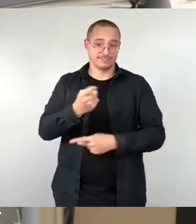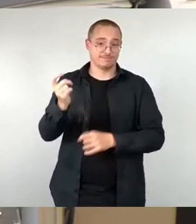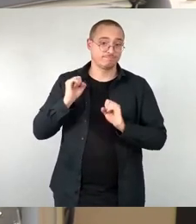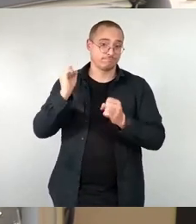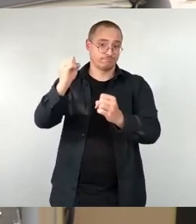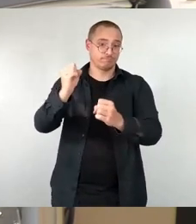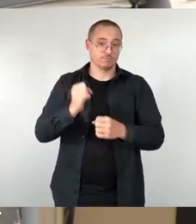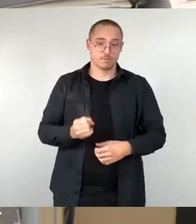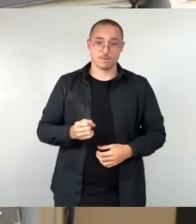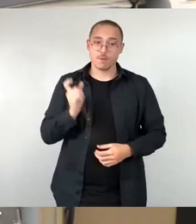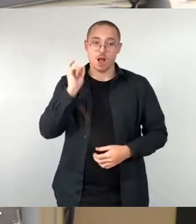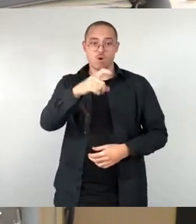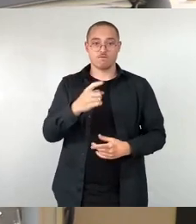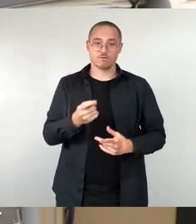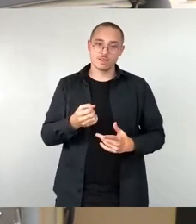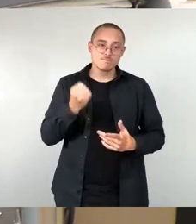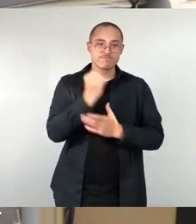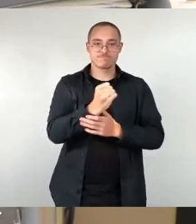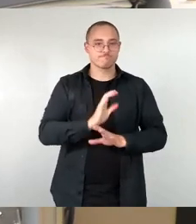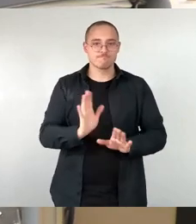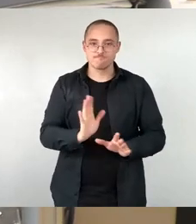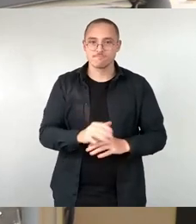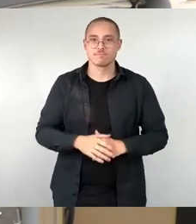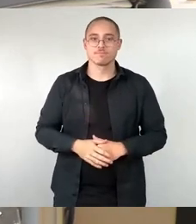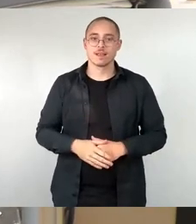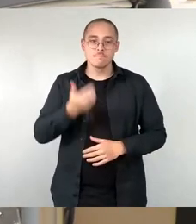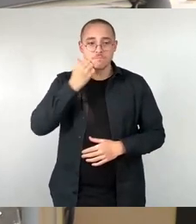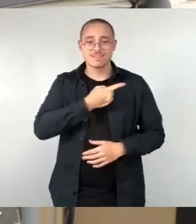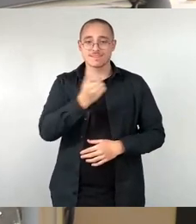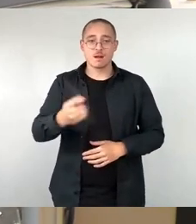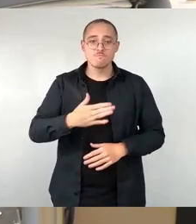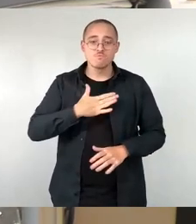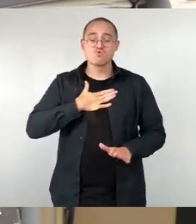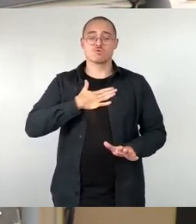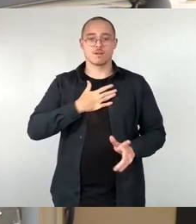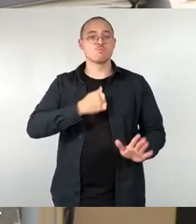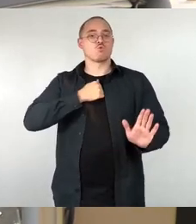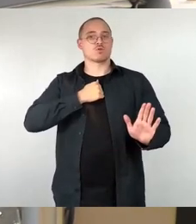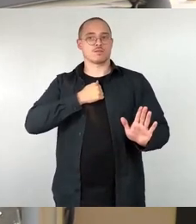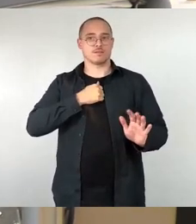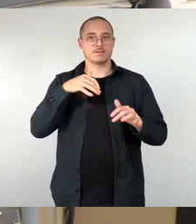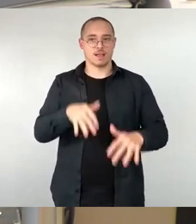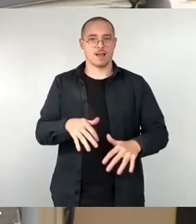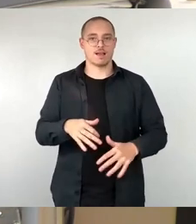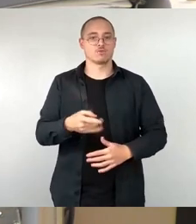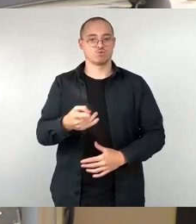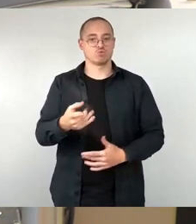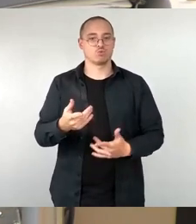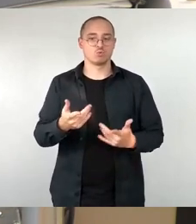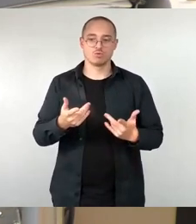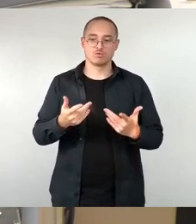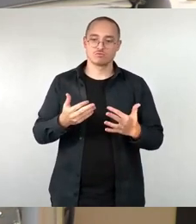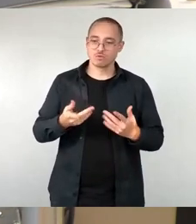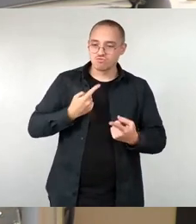Haben Sie den Mut, mit uns ins Gespräch zu kommen. Honorieren Sie es, wenn Menschen sich über die Klimakrise informieren,